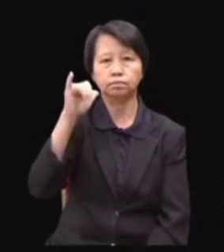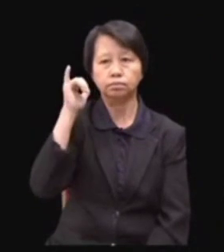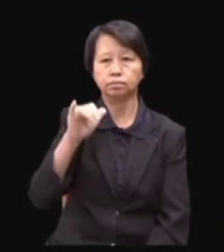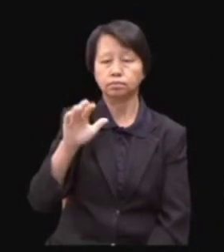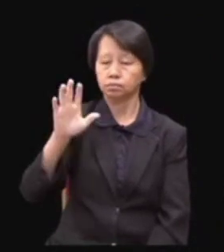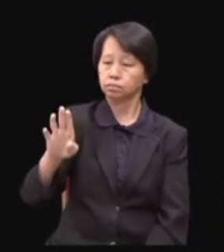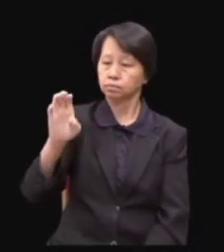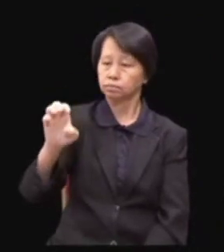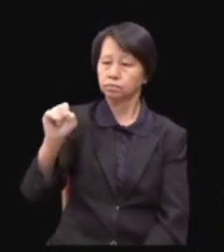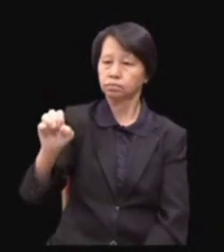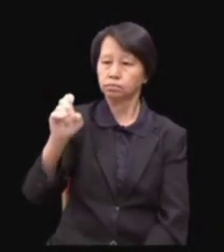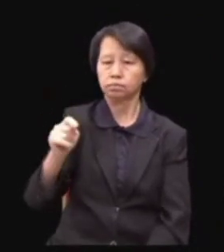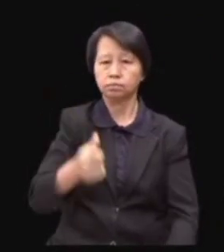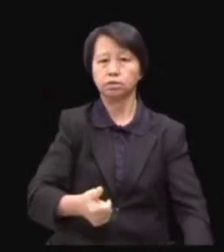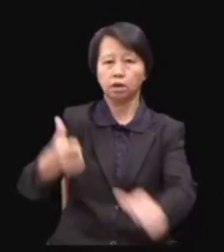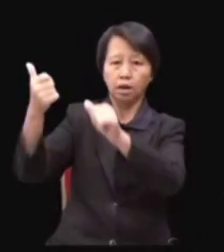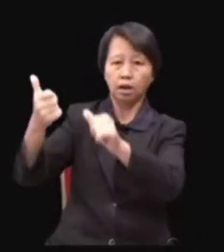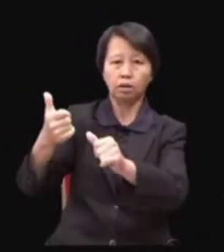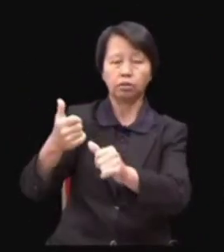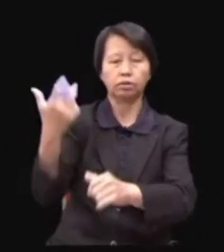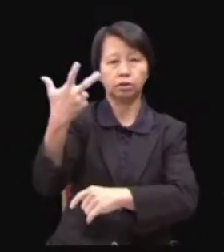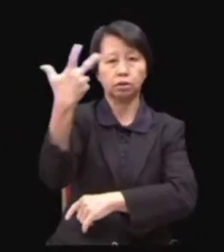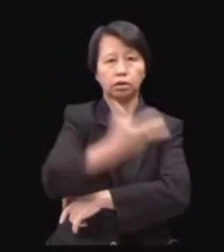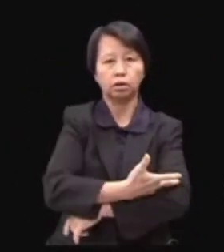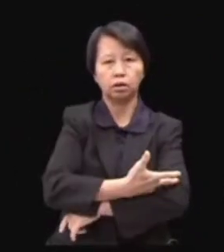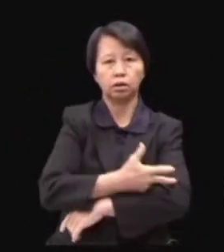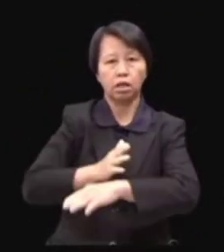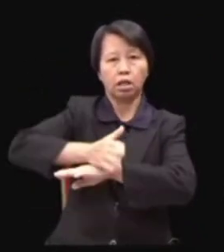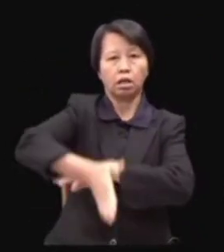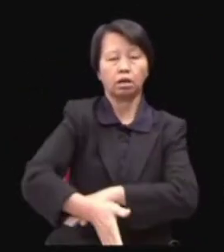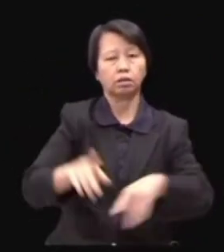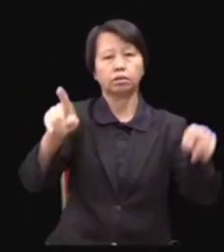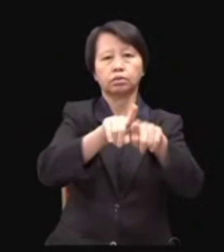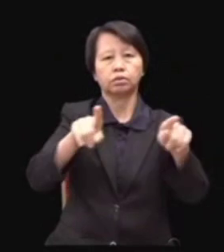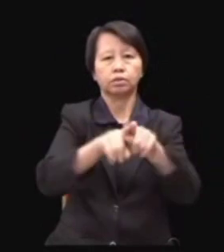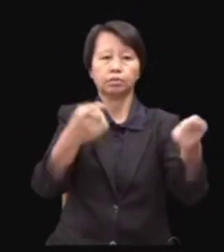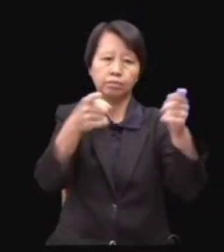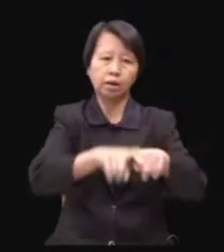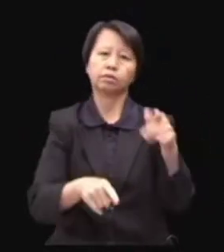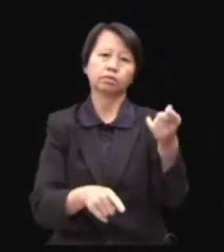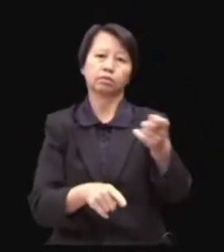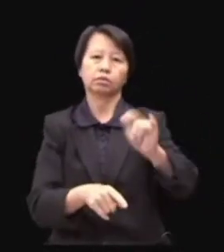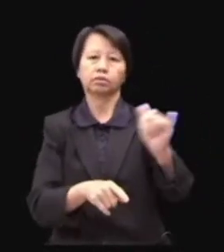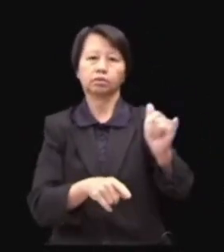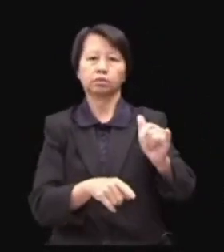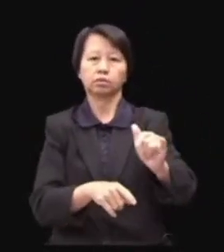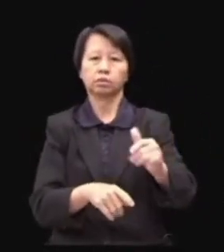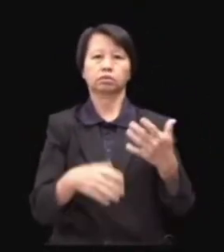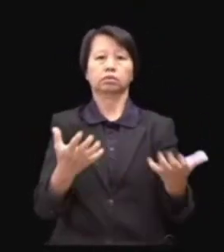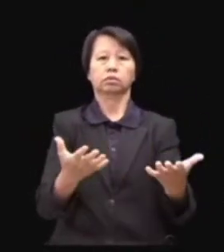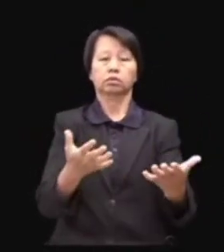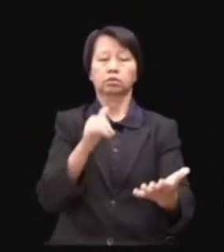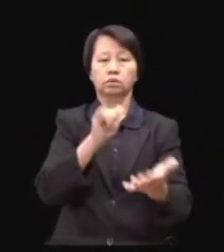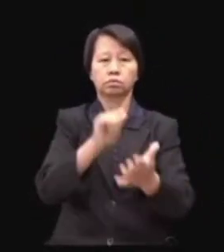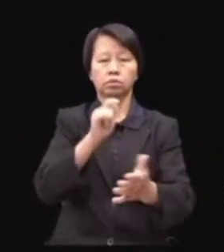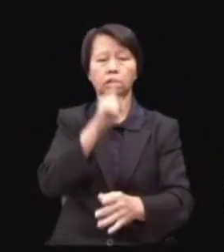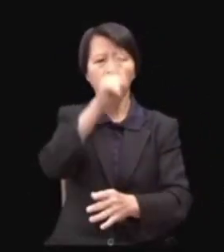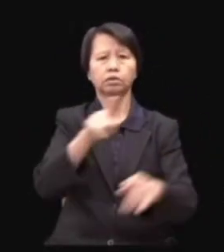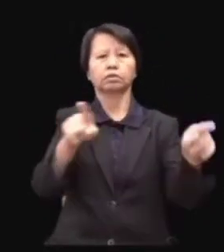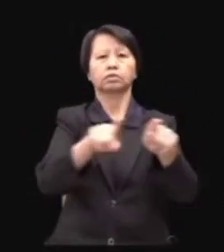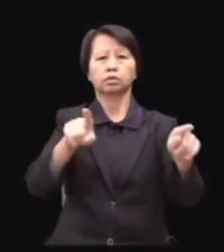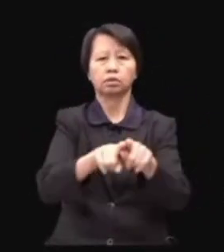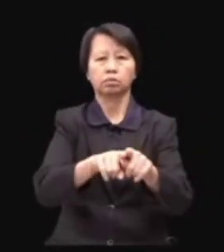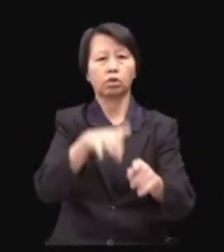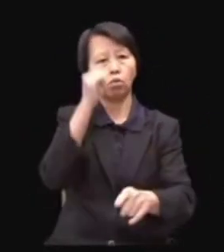besut dihalau keluar tiga hari over the same incident macam ini. Kononya. Exactly the